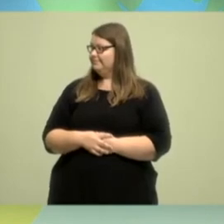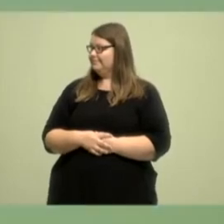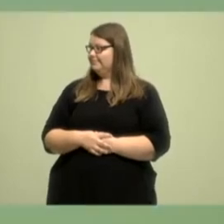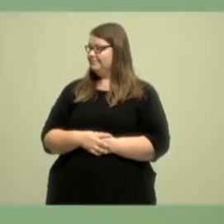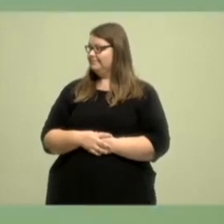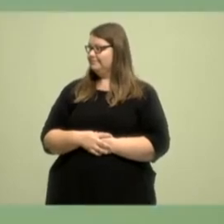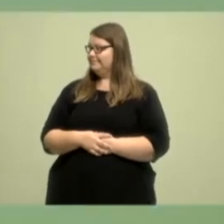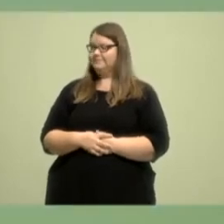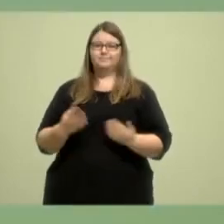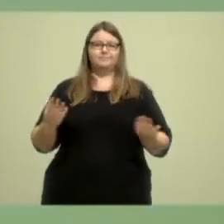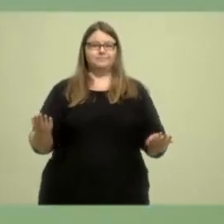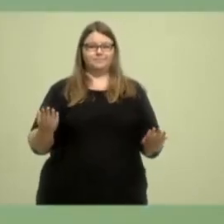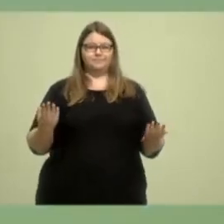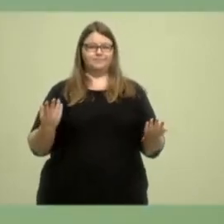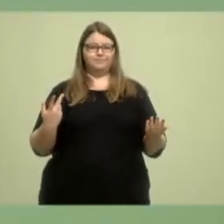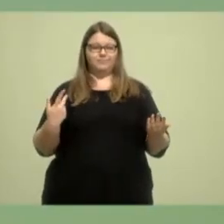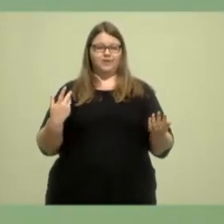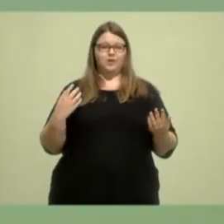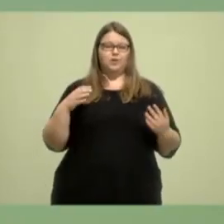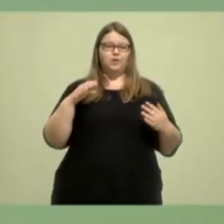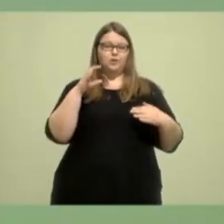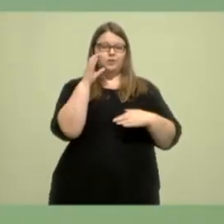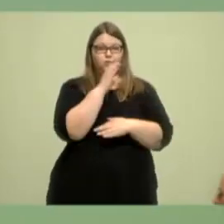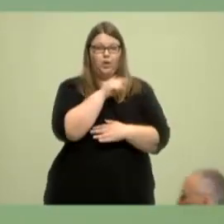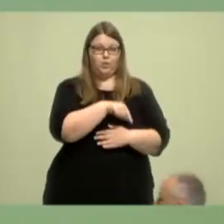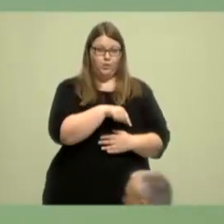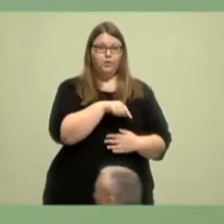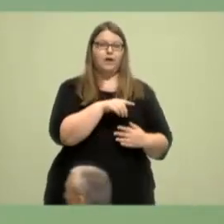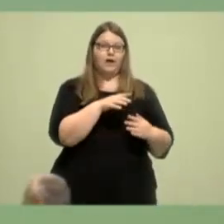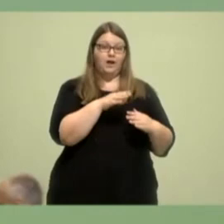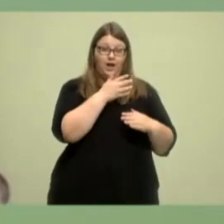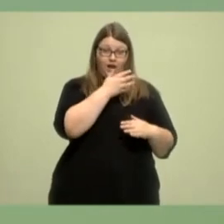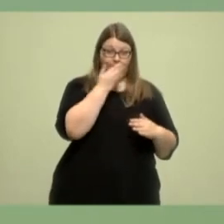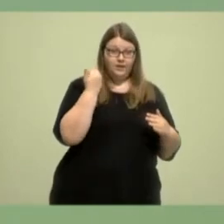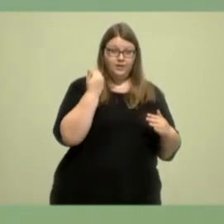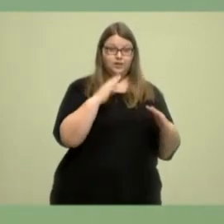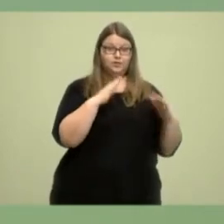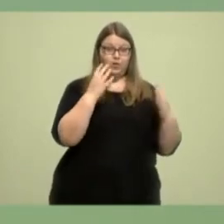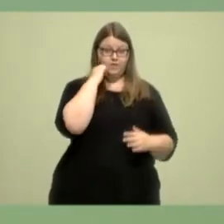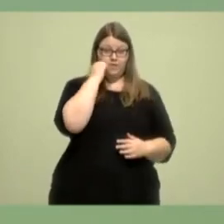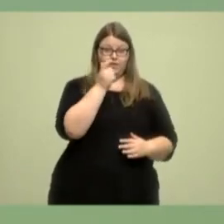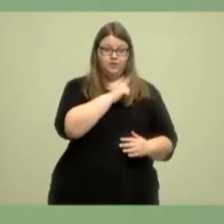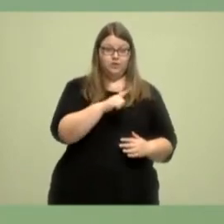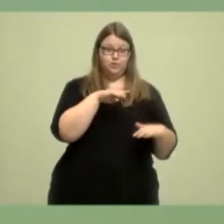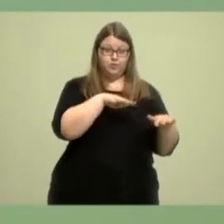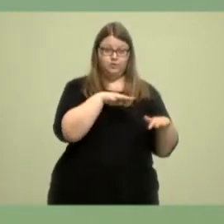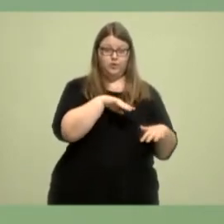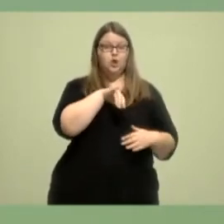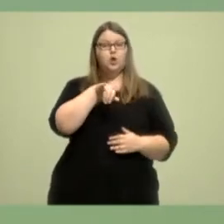Synagoge von Halle, 9. Februar 2019, Yom Kippur.